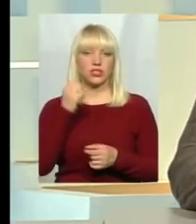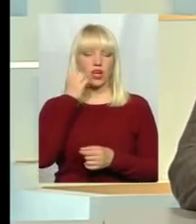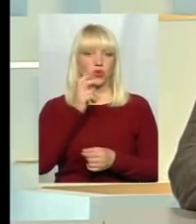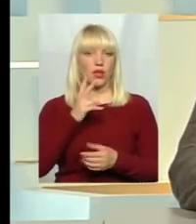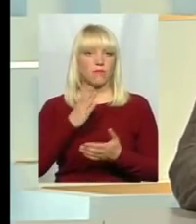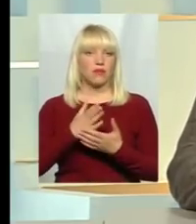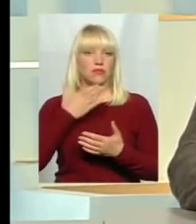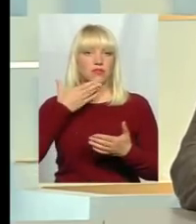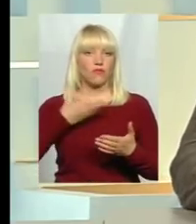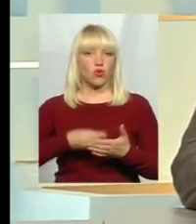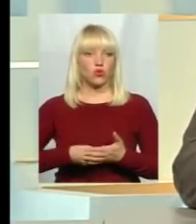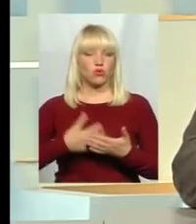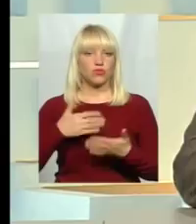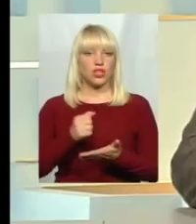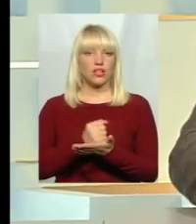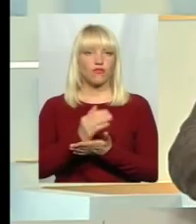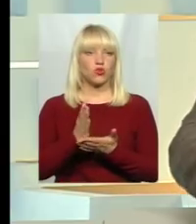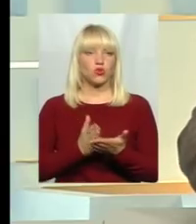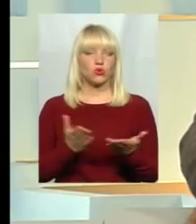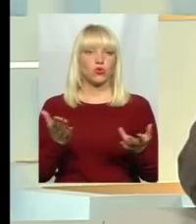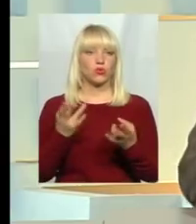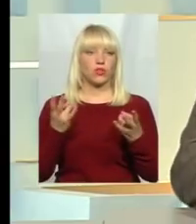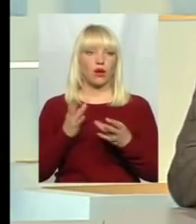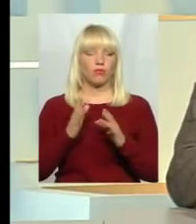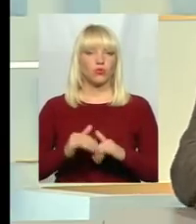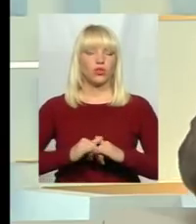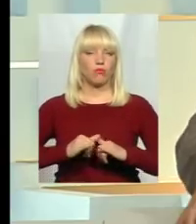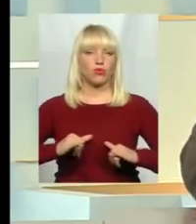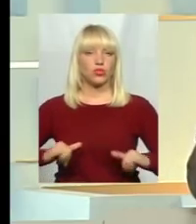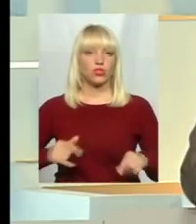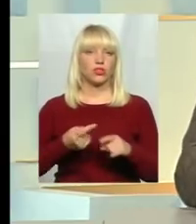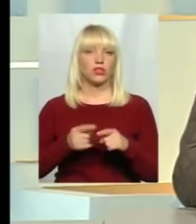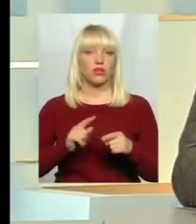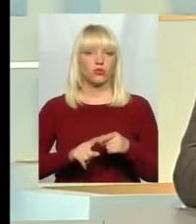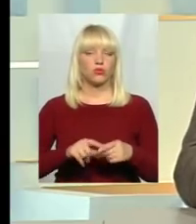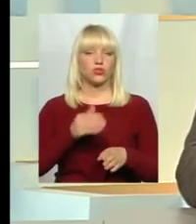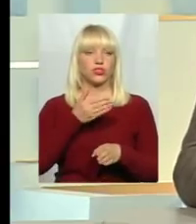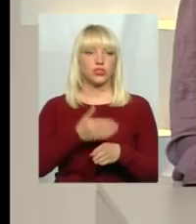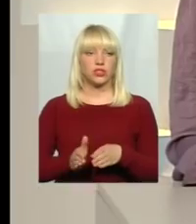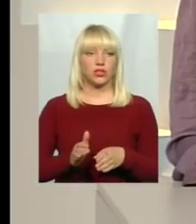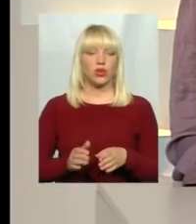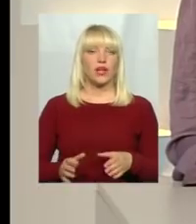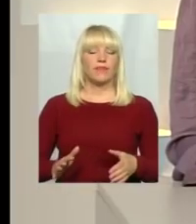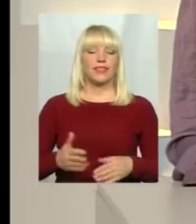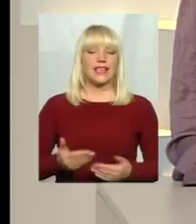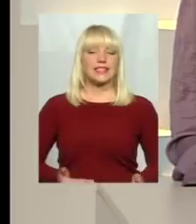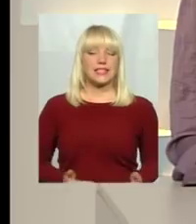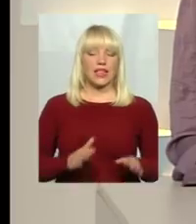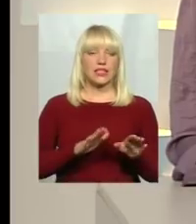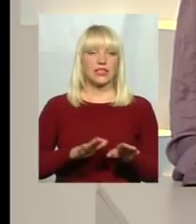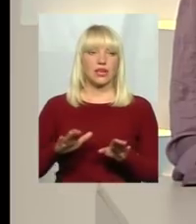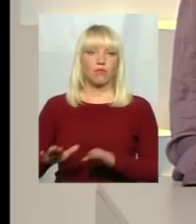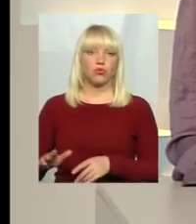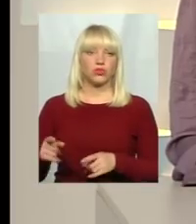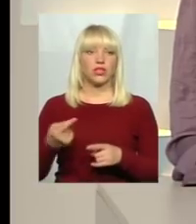вже свою сталу інфраструктуру, яку їм треба буде поширити на ту частину населених пунктів, які до них приєднаються, їм буде це